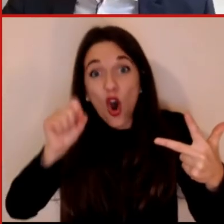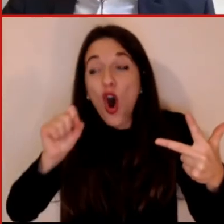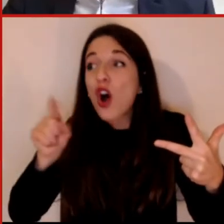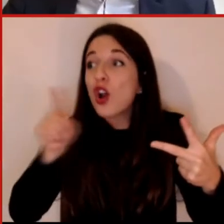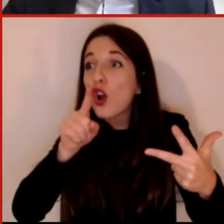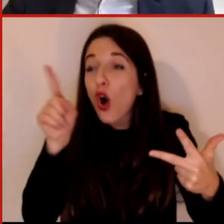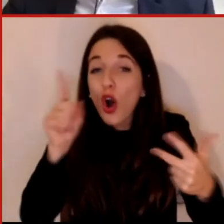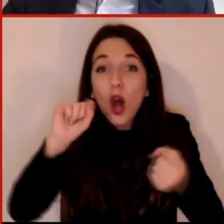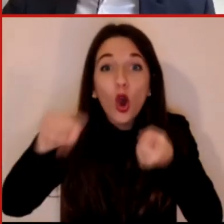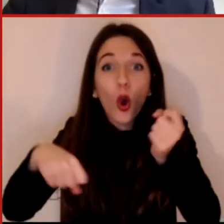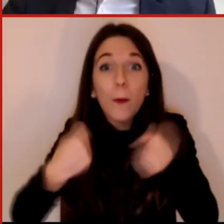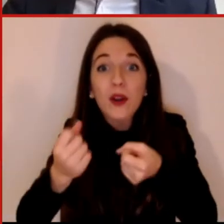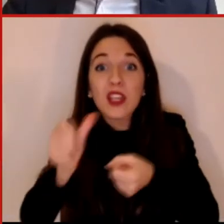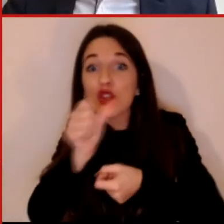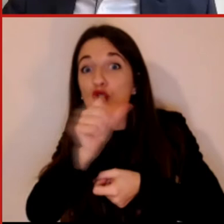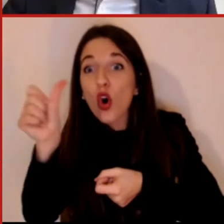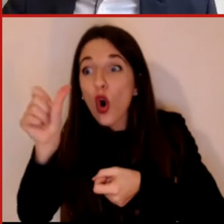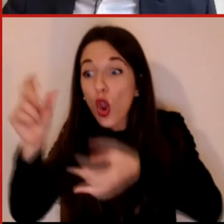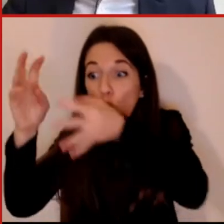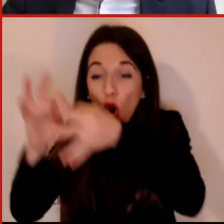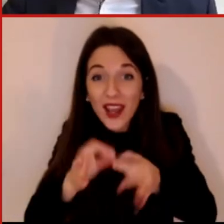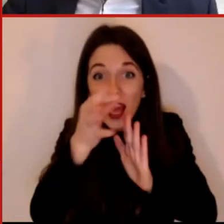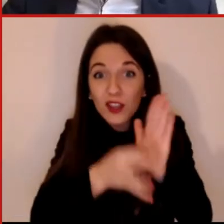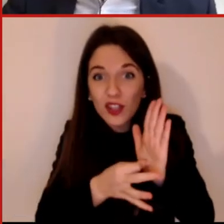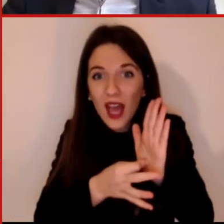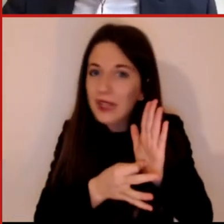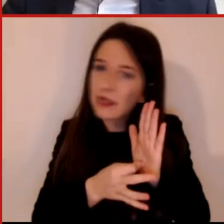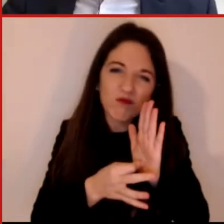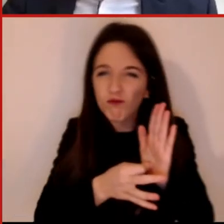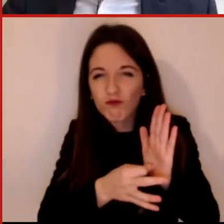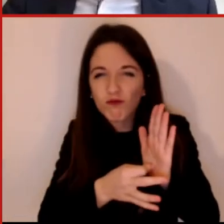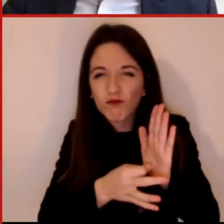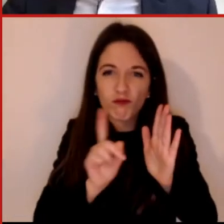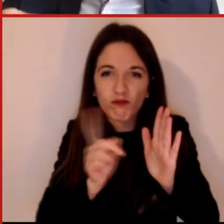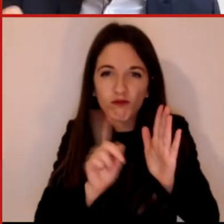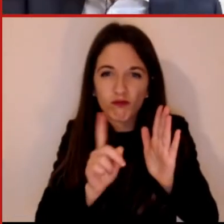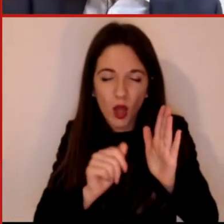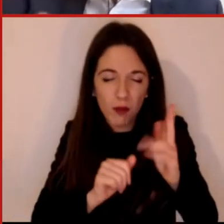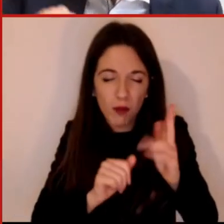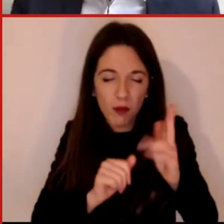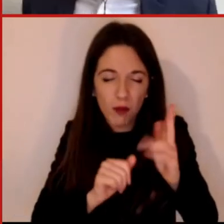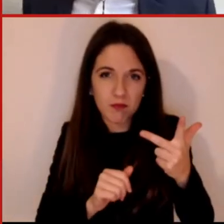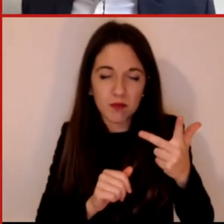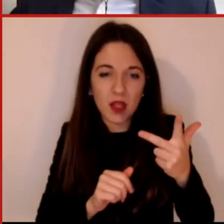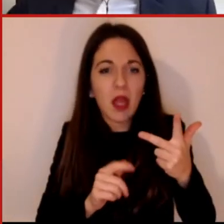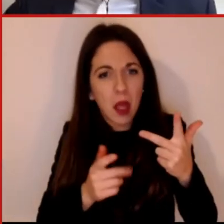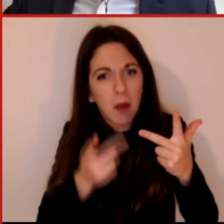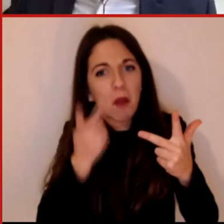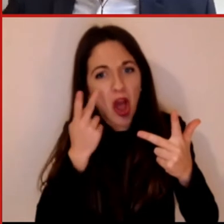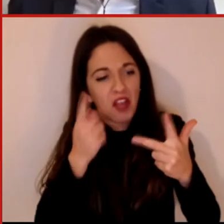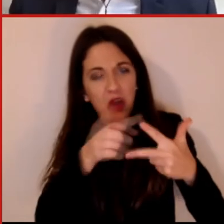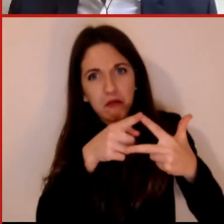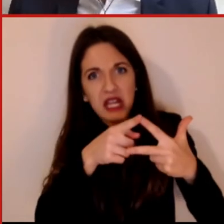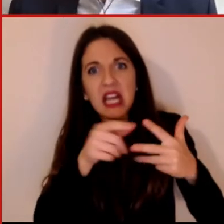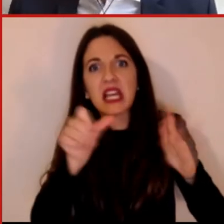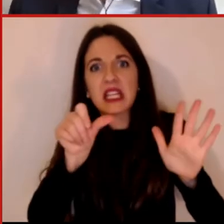realtà molto molto forte alla fine. Però in realtà vedo che questo 62%